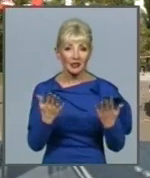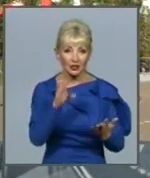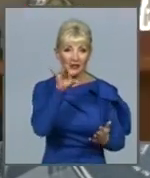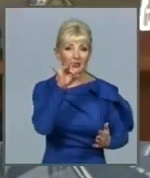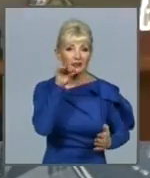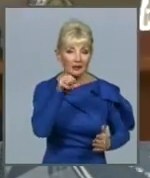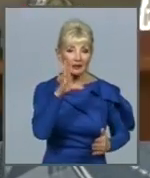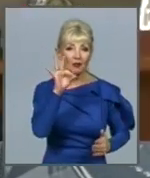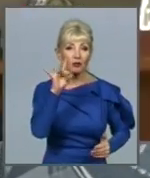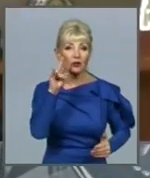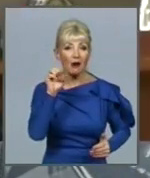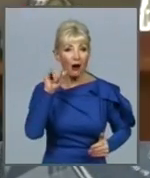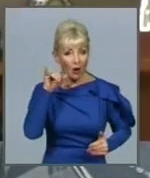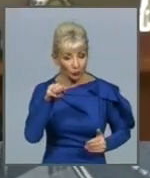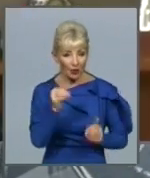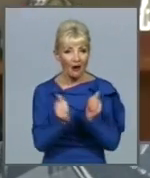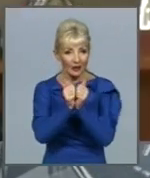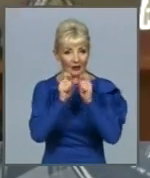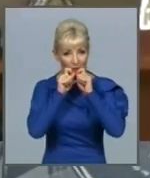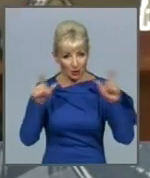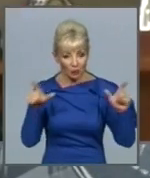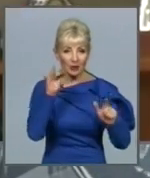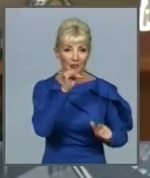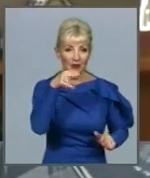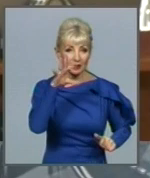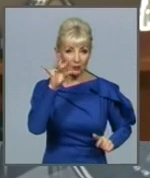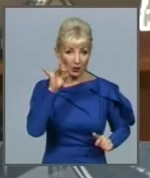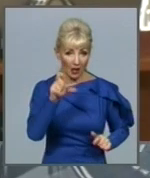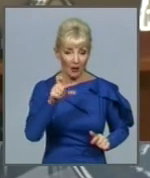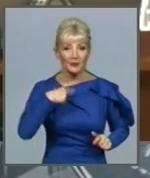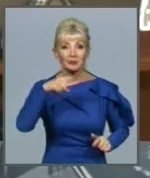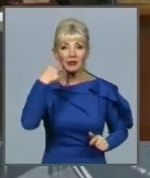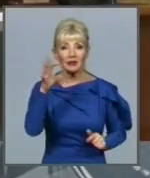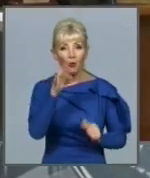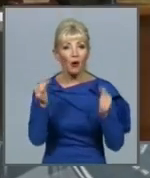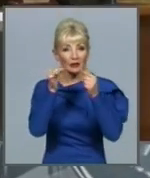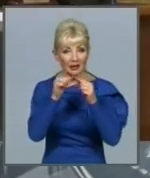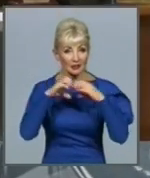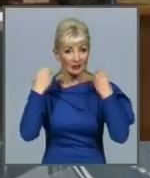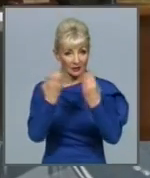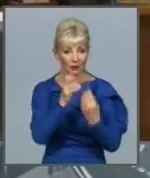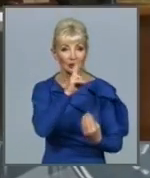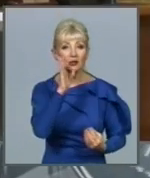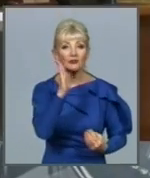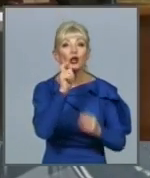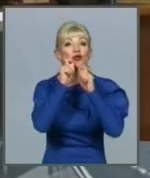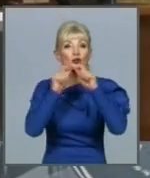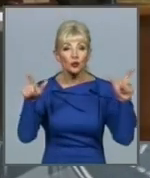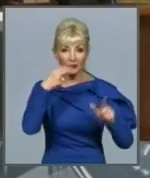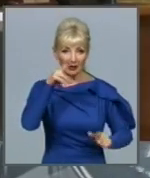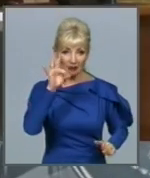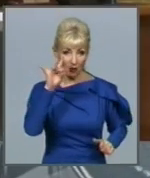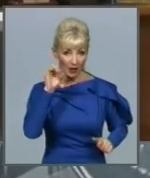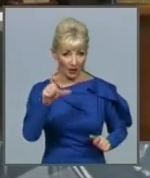і в осі школи. Ми говоримо про конкретні стадіони, які в шкільних дворах. Ми плануємо. Якщо вдруг